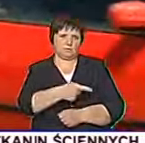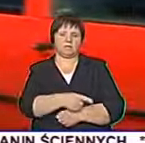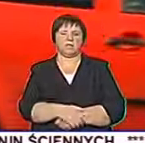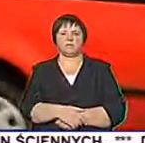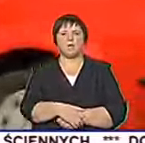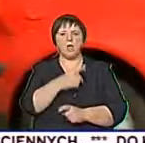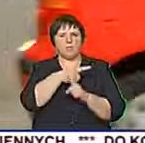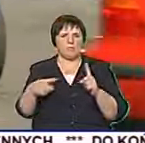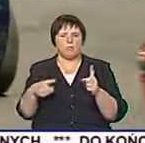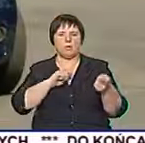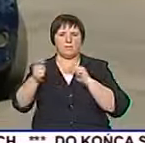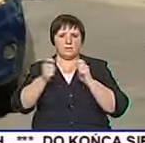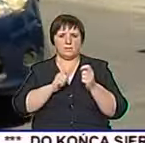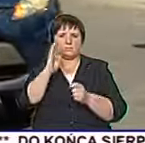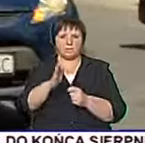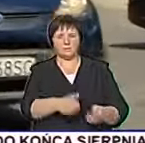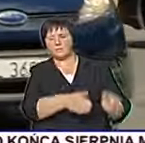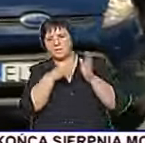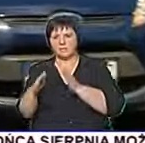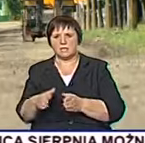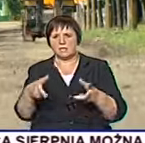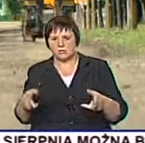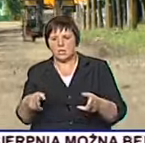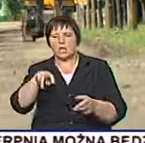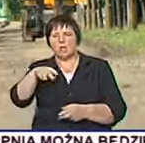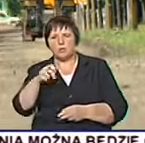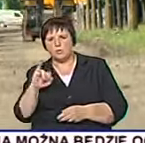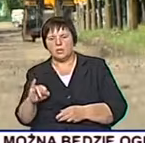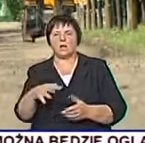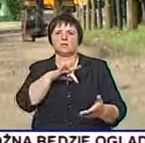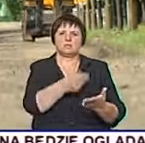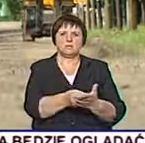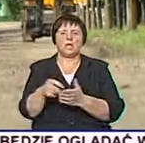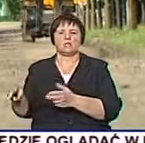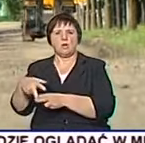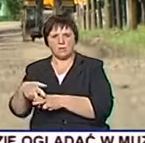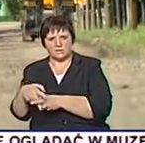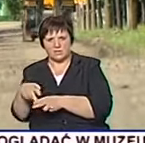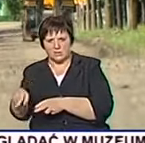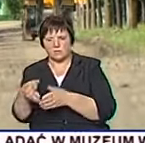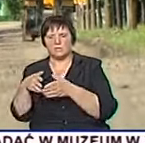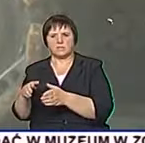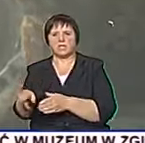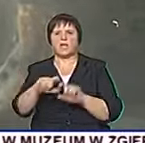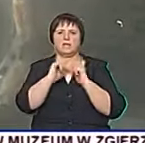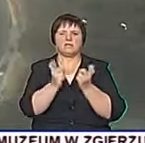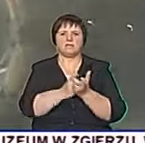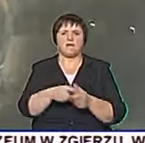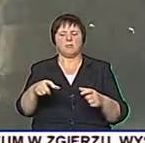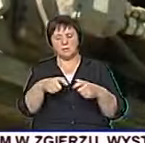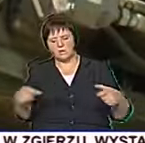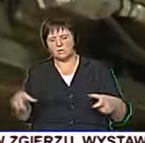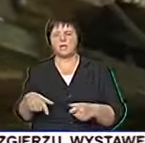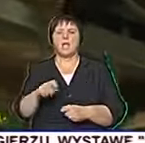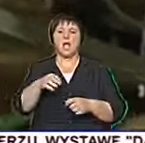W połowie wakacji ZDIT rozpocznie remont następnego odcinka Alei Unii, od Srebrzyńskiej do Konstantynowskiej. Cały remont Alei Unii ma się